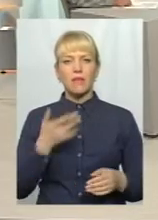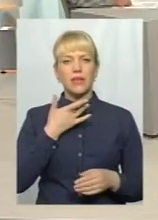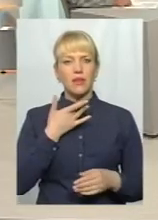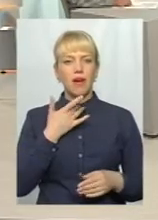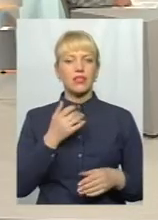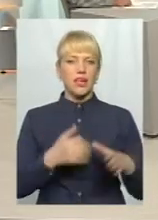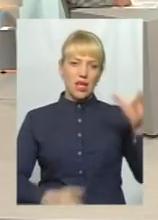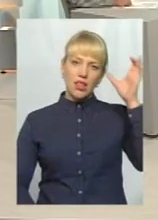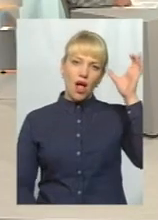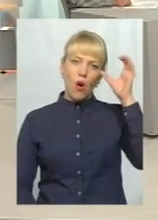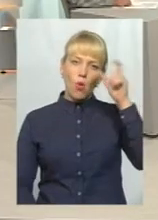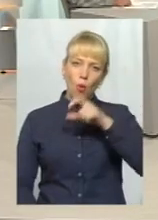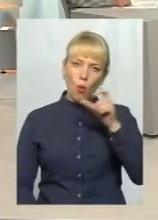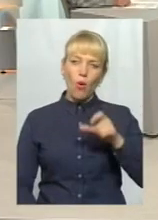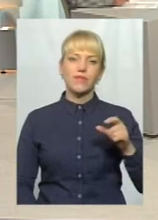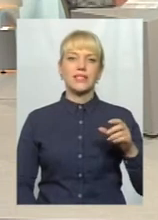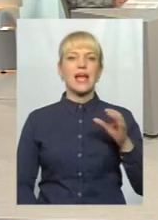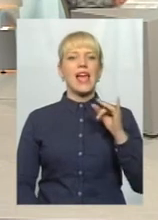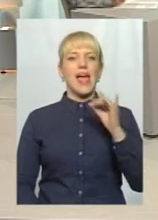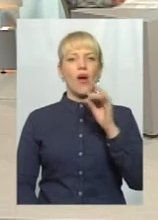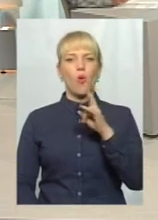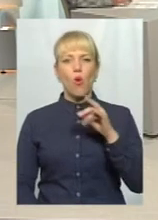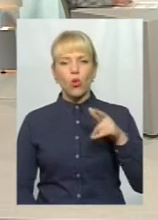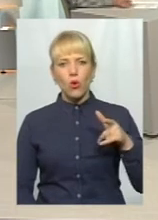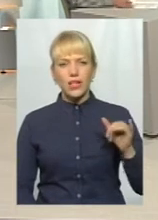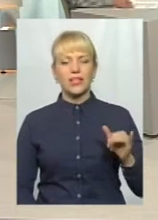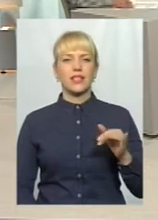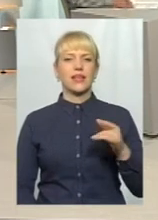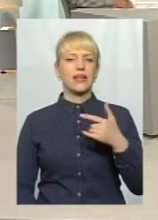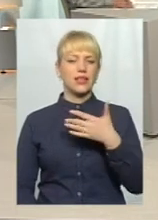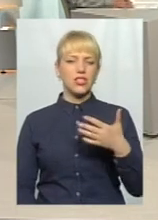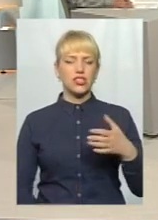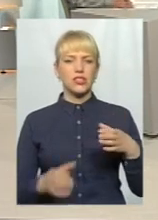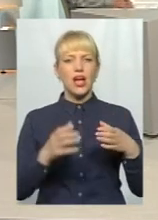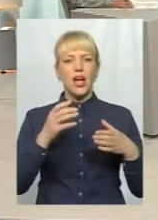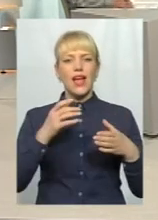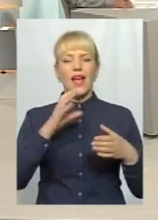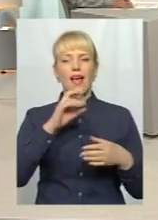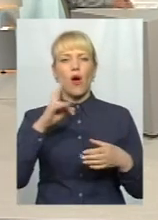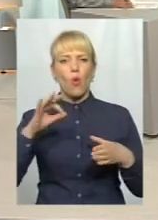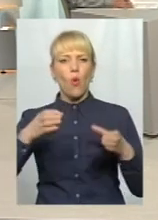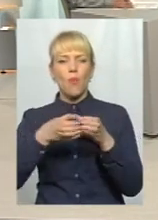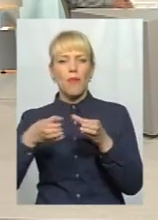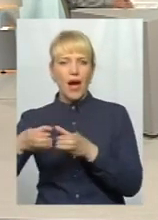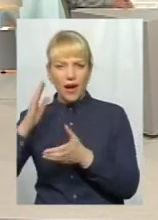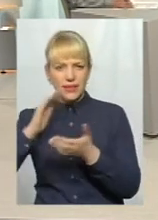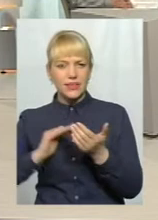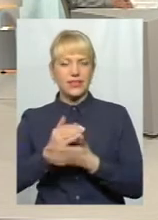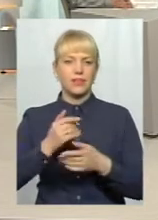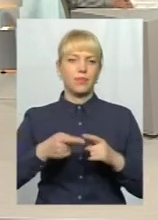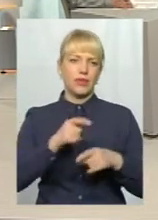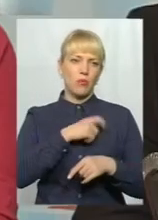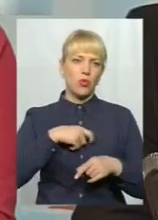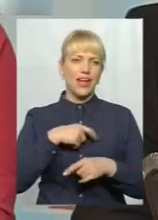відповідні екологи, і відповідні екологічні партії, і депутати обласної ради, тобто ви знаєте про те, що і